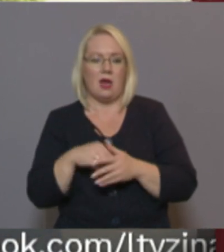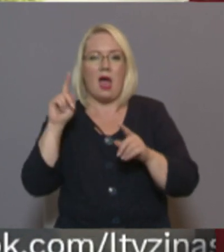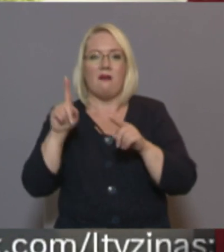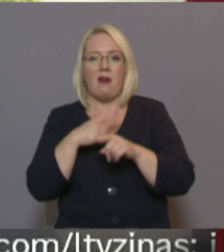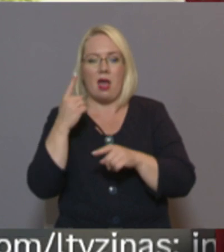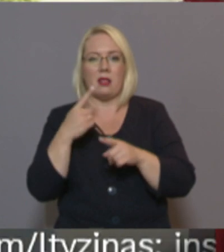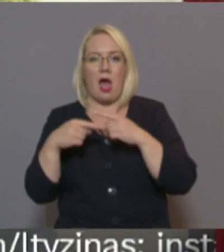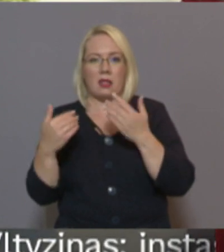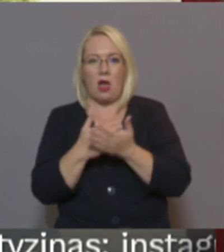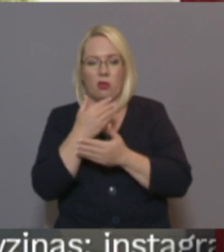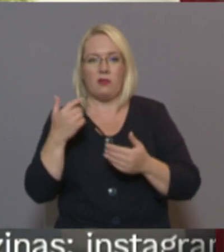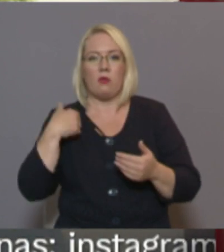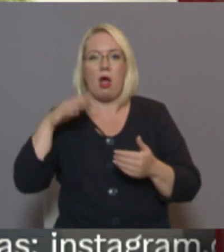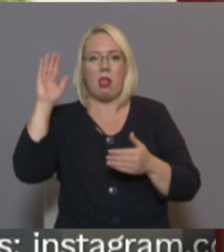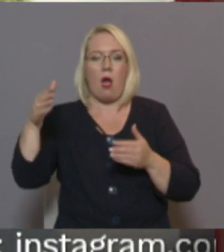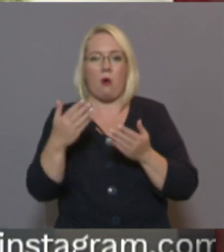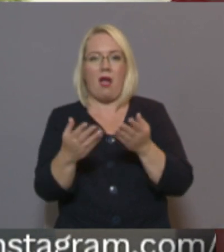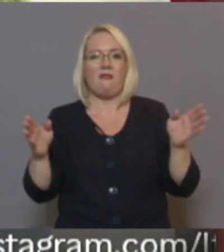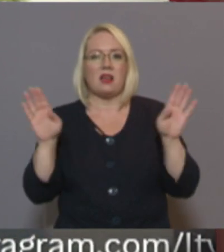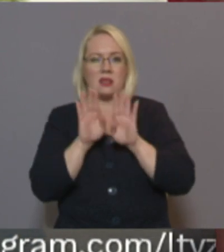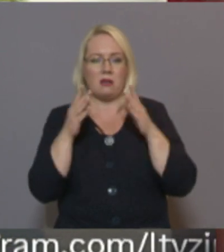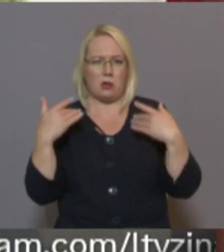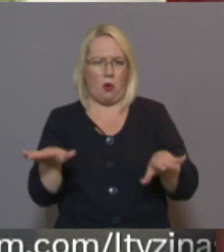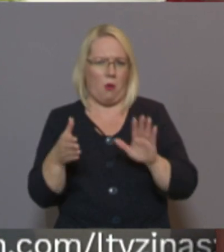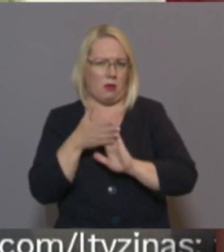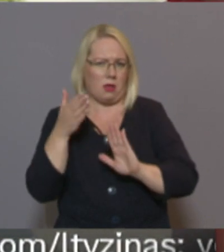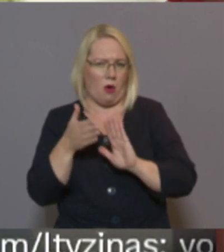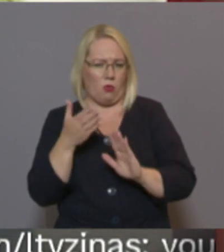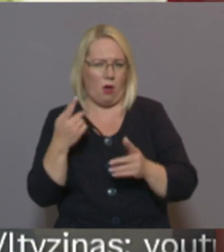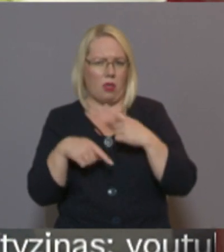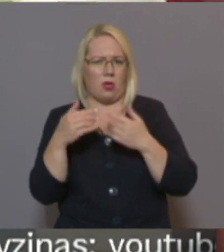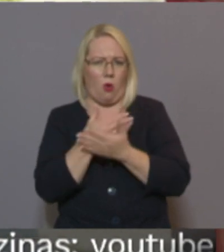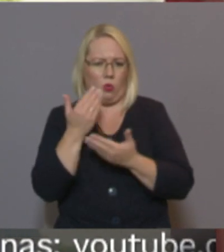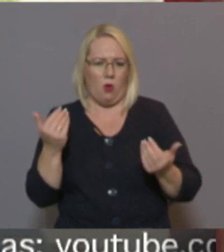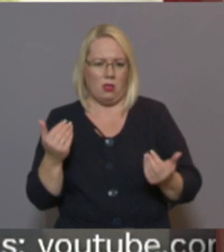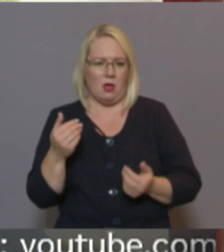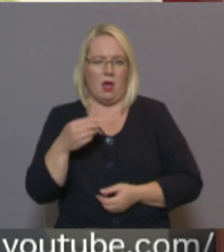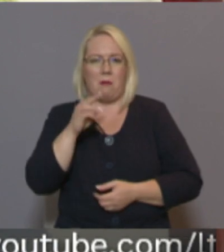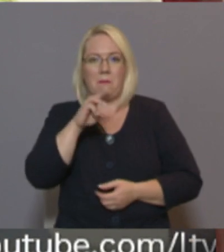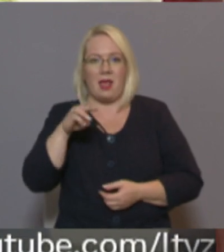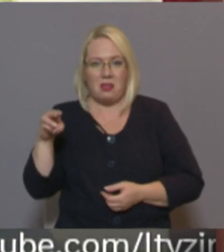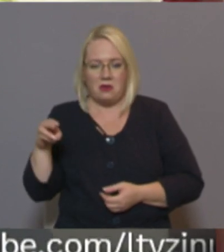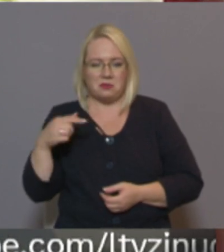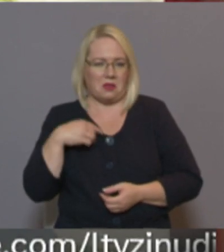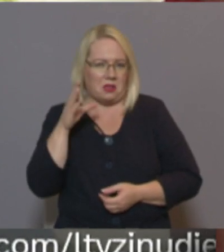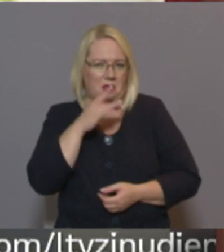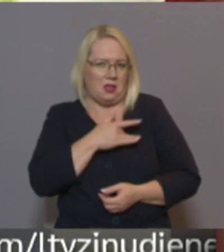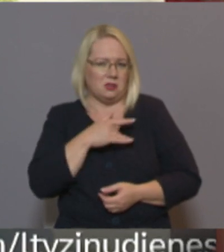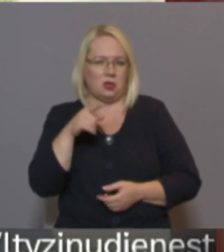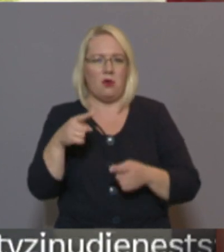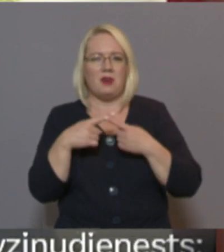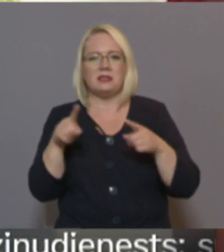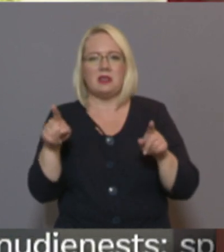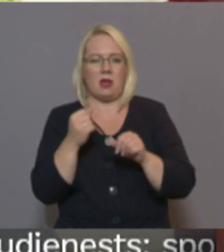pasāda dzērā jau ir atjaunot. Man jau liekas, ka miljonas. Mēs ir iespējas kaut kādā tik savādāk to visu